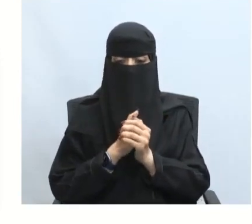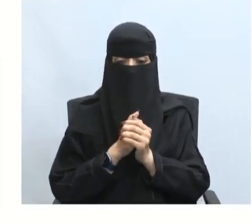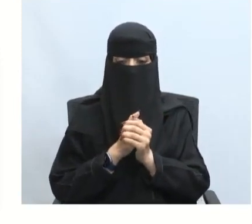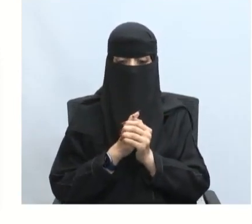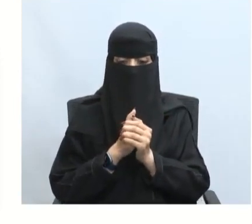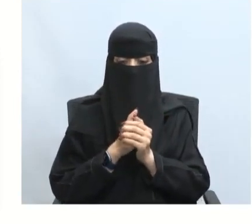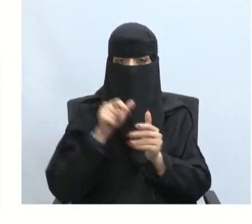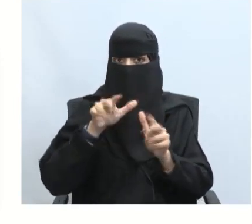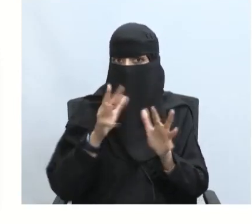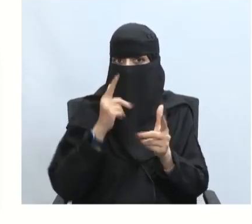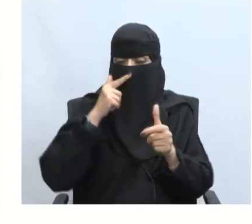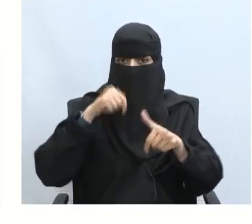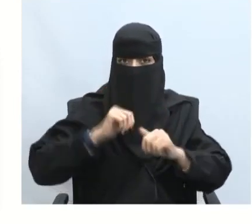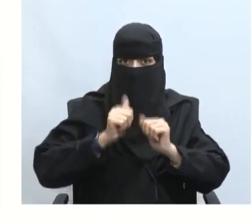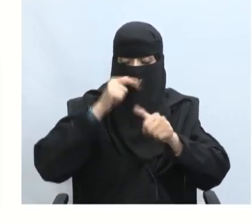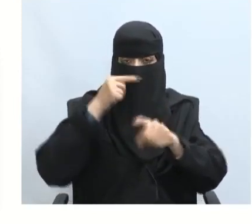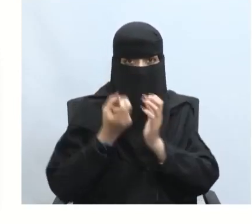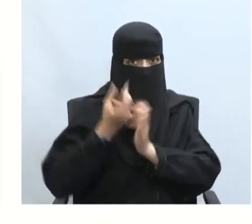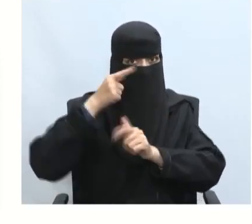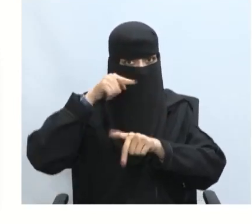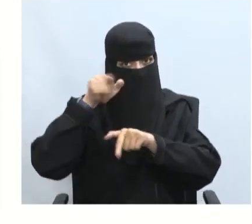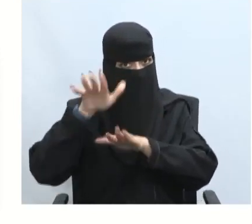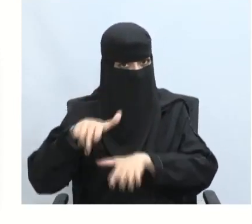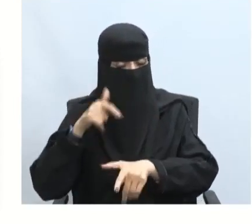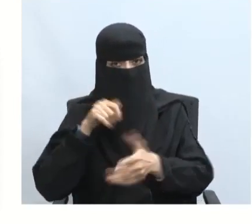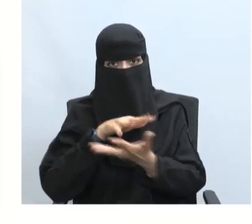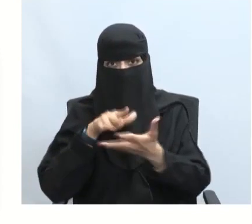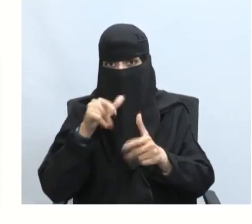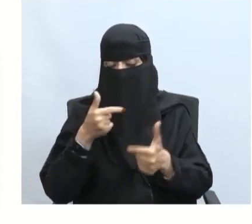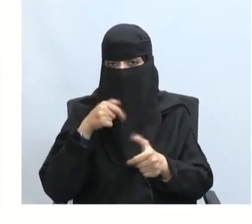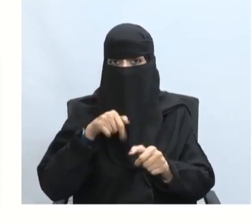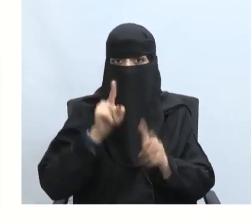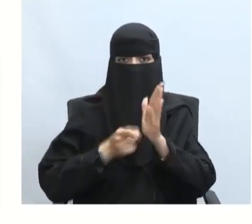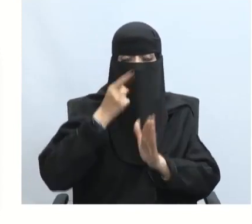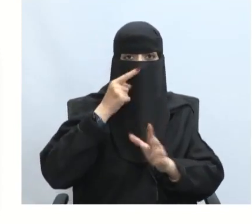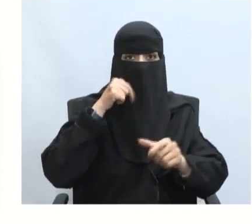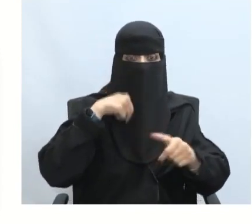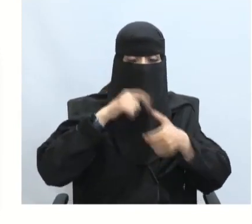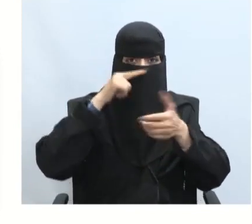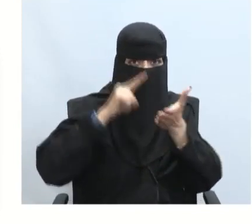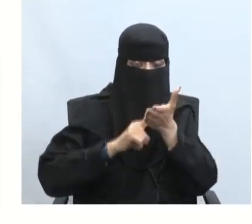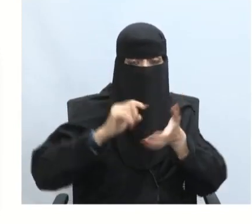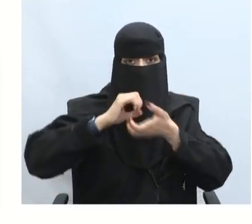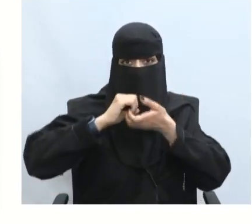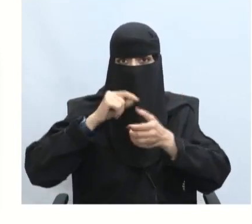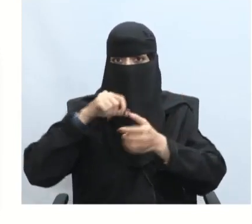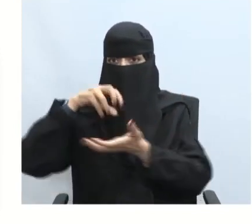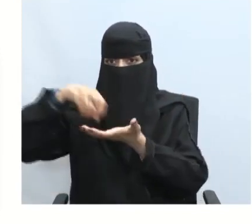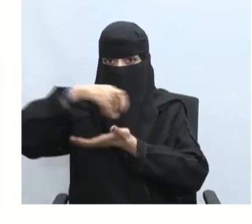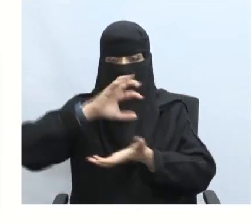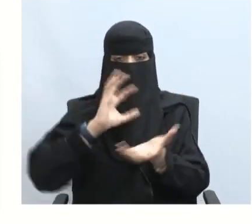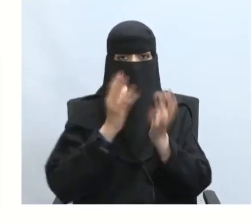ماذا يمكن أن نقترح بشأنها؟ أولاً تعزيز التعاون الدولي لتبادل